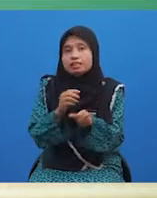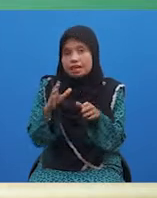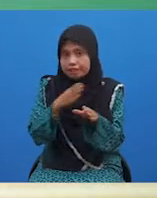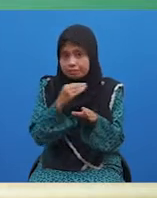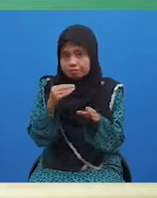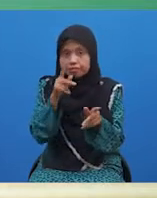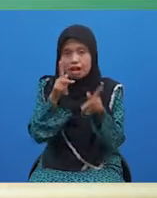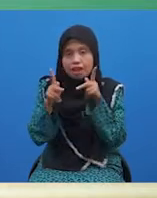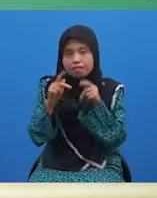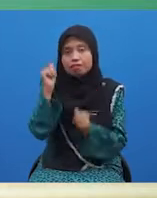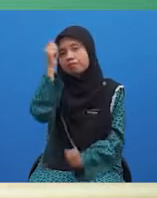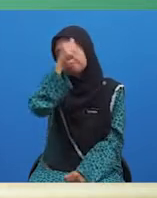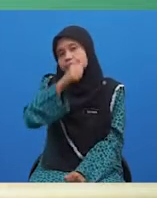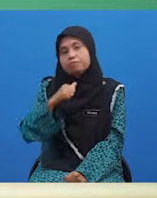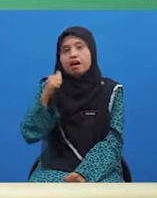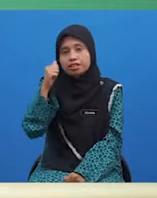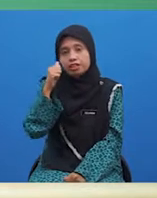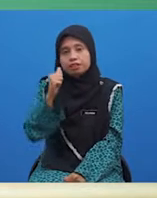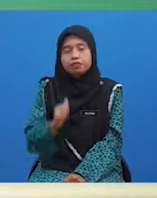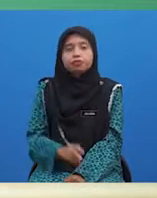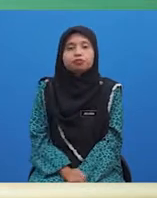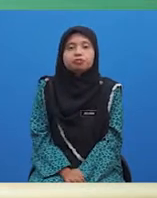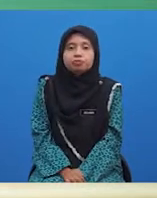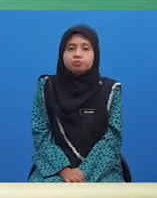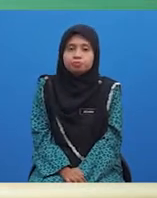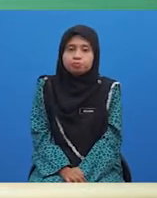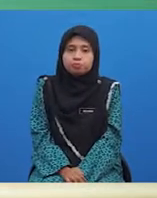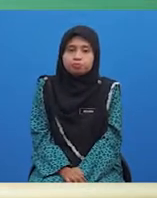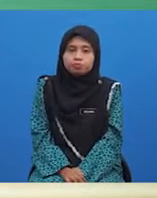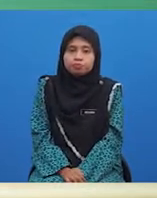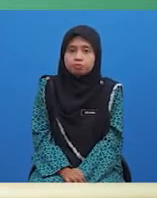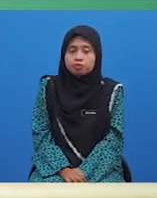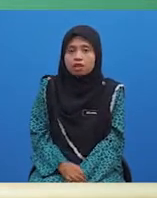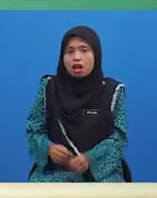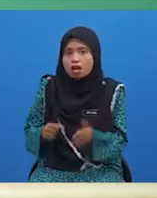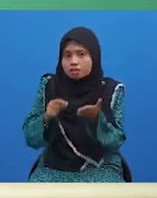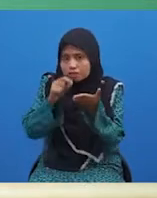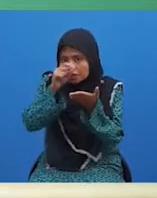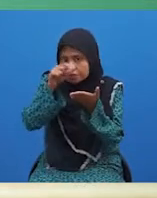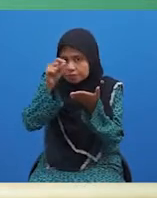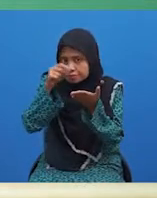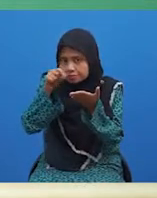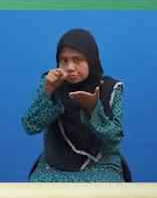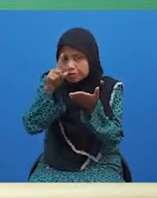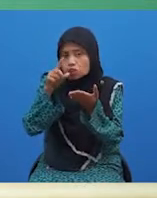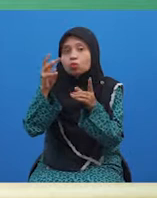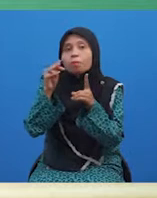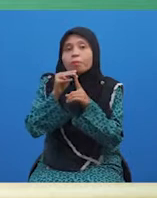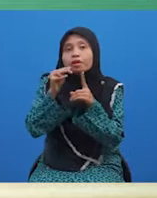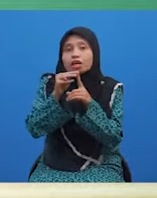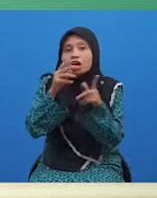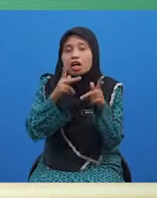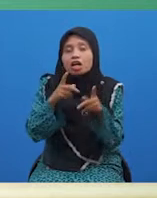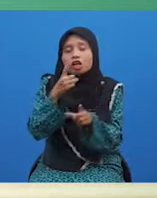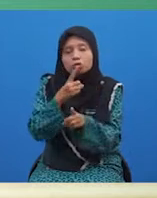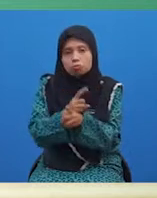diikuti kata kerja yang berfungsi sebagai kata adjektif. Tandakan satu markah bagi setiap